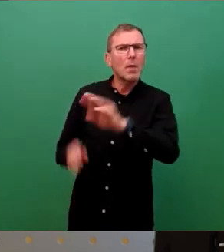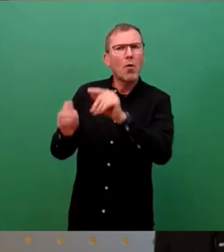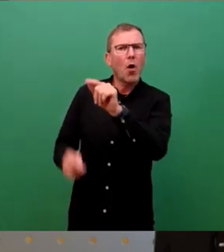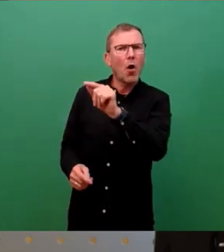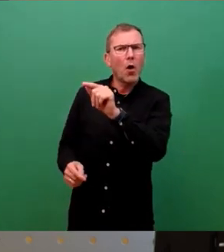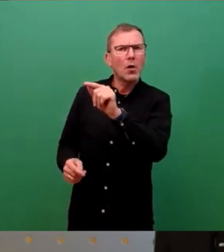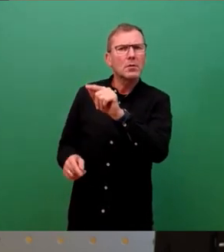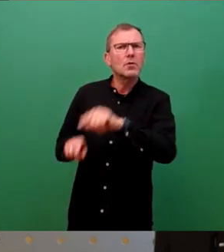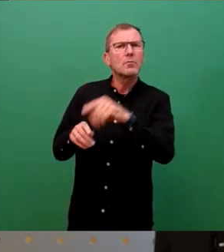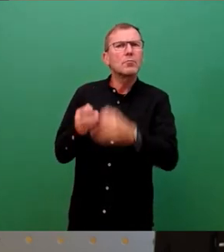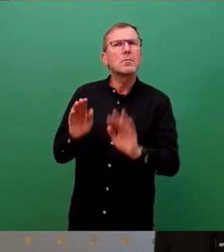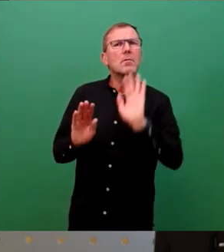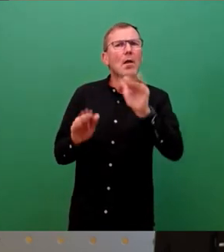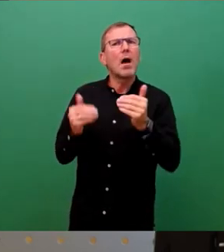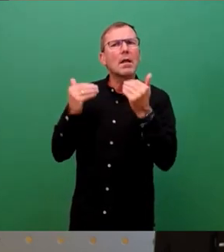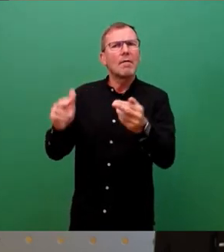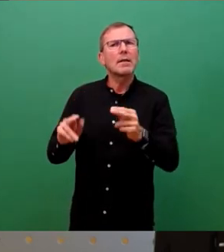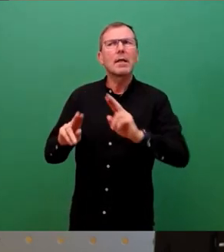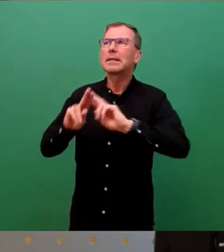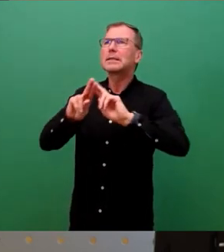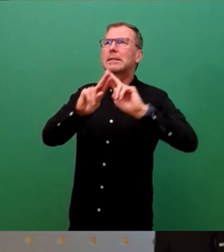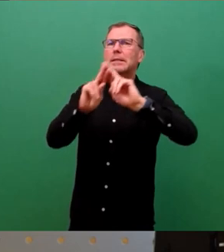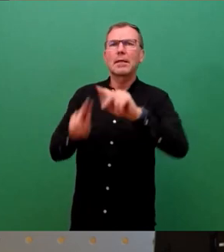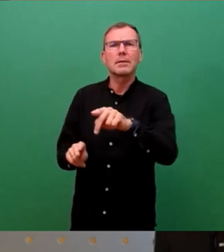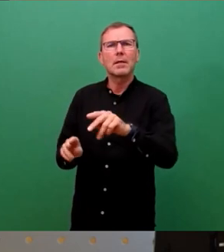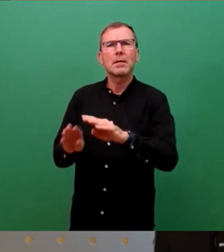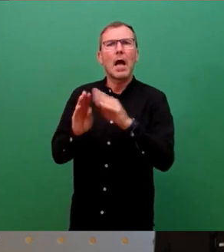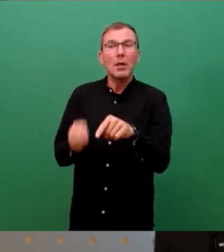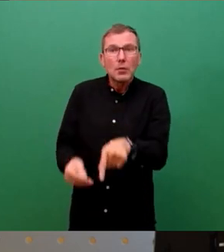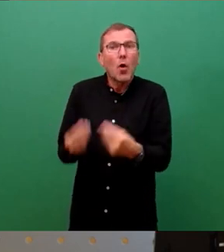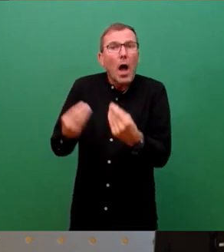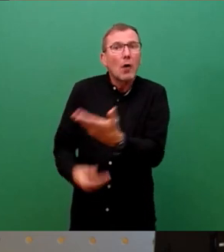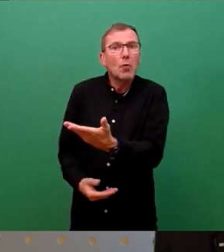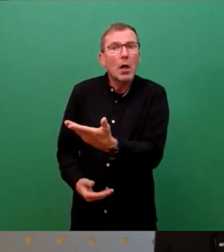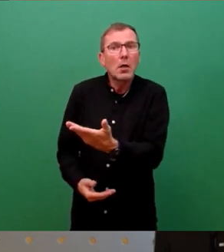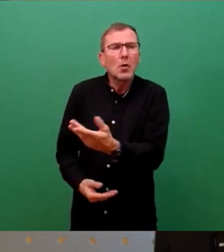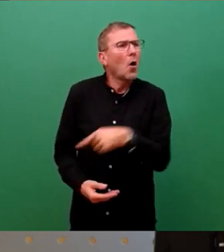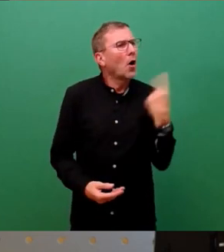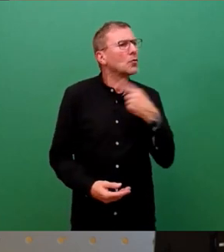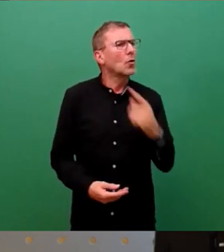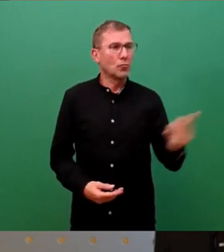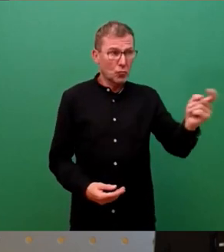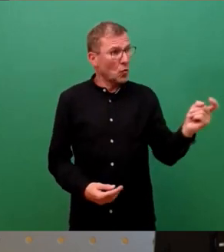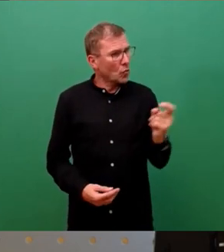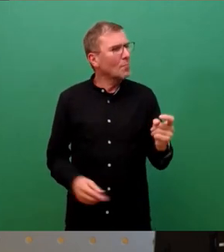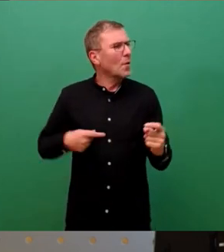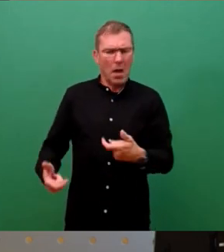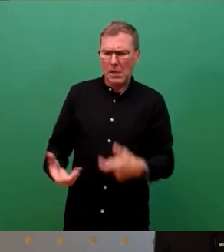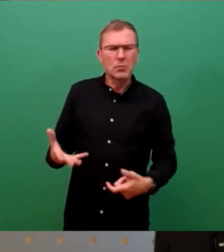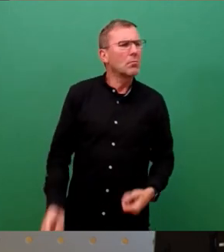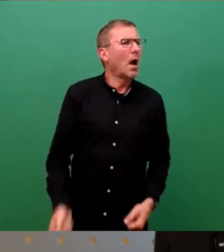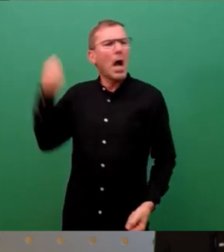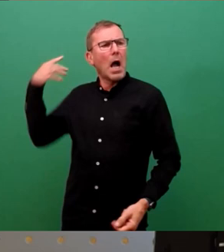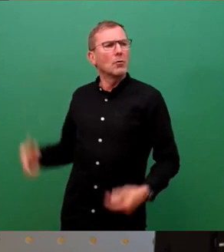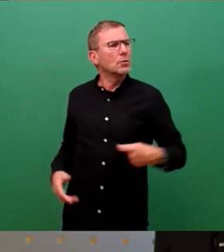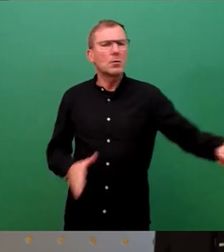spät nach der Wende erst saniert worden sind, sind diese Anlagen auch noch aktuell. Die werden jetzt nicht gleich auf Kommando sagen, wenn das dann kommt, wir schmeißen jetzt alles raus und stellen einmal um.